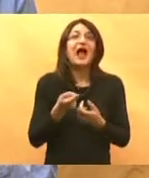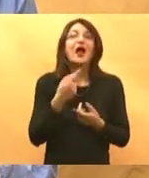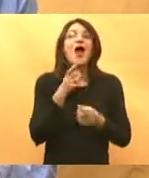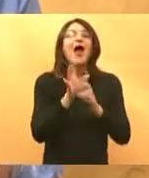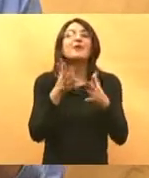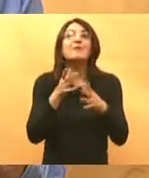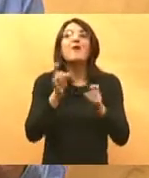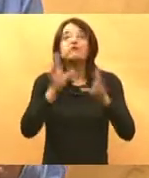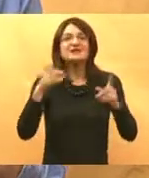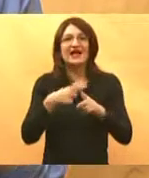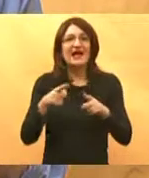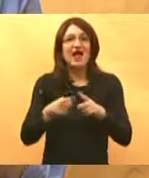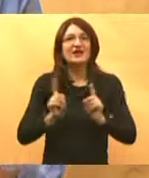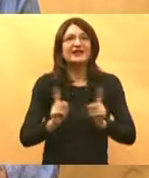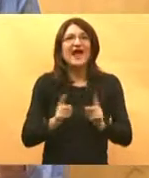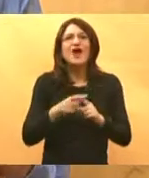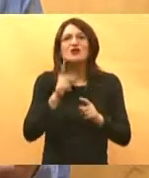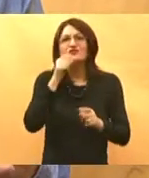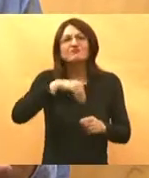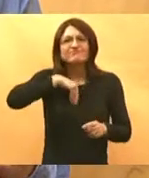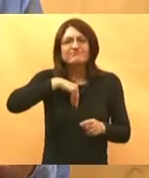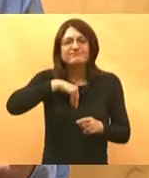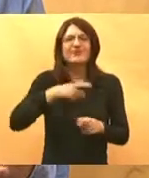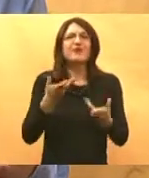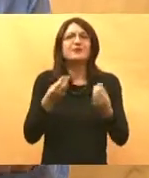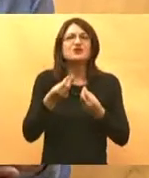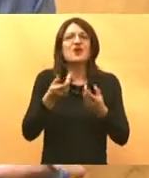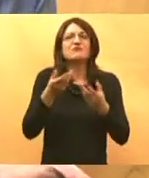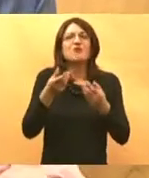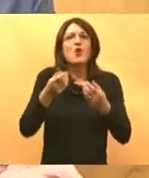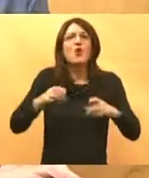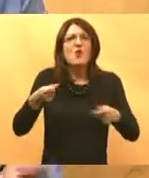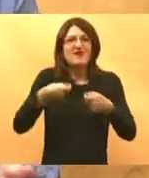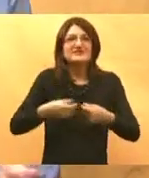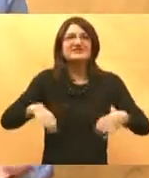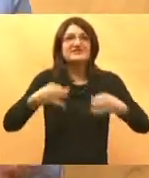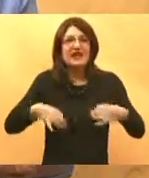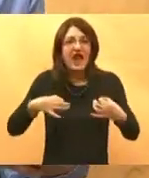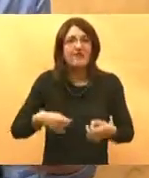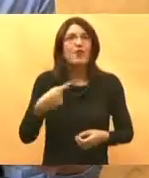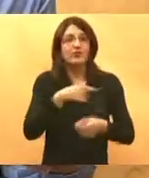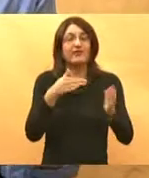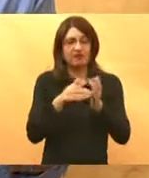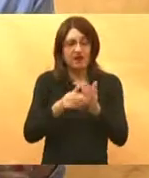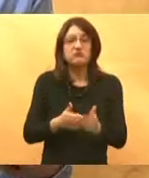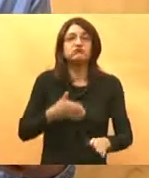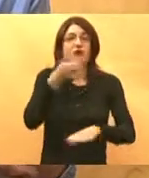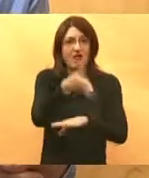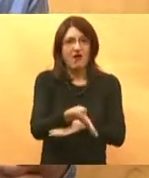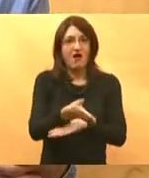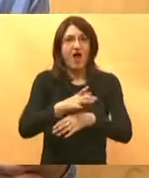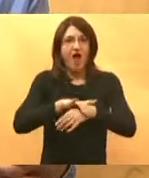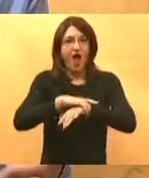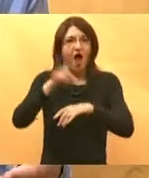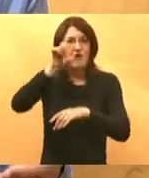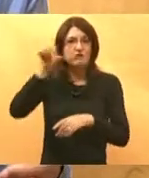razloga. Jedan razlog koji čovjeka tišti, a tiče se njegovog zdravlja, je razlog za dolazak. Ali ono što se nama,